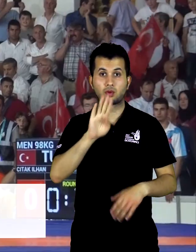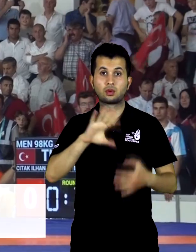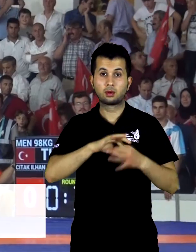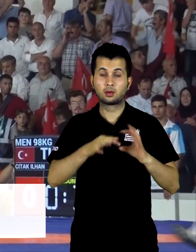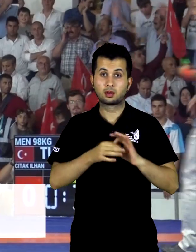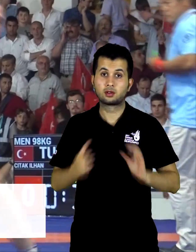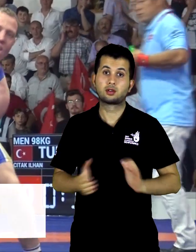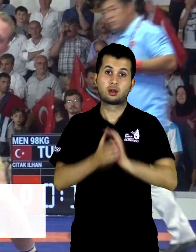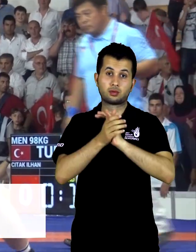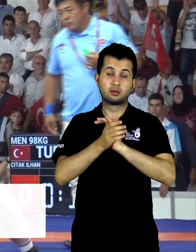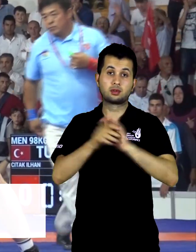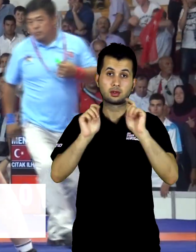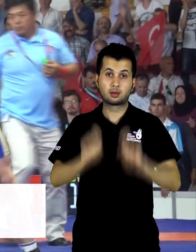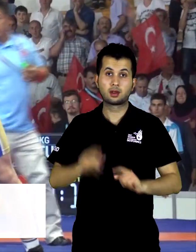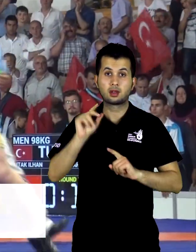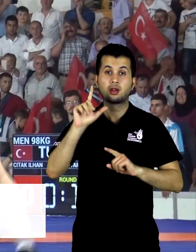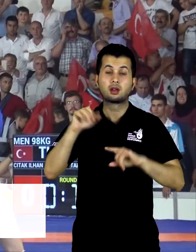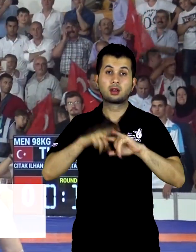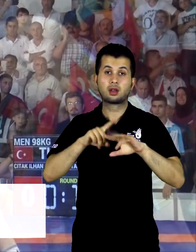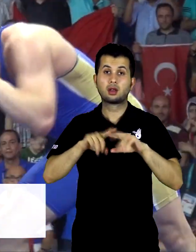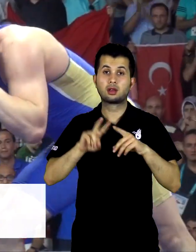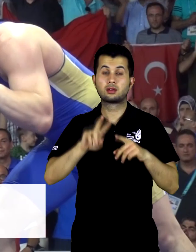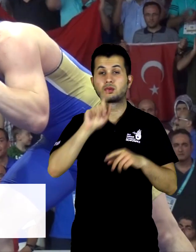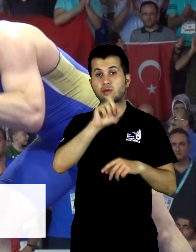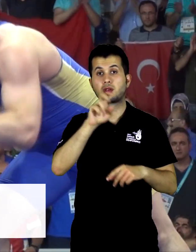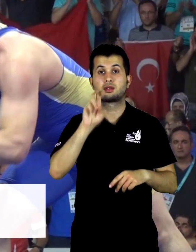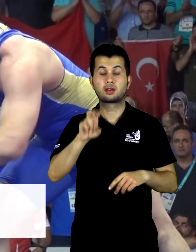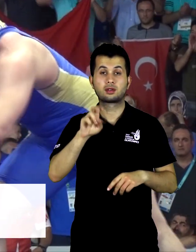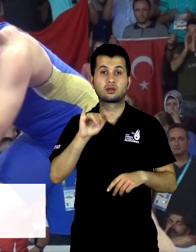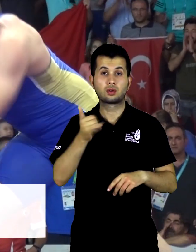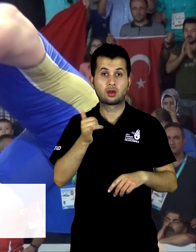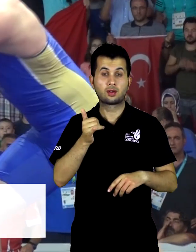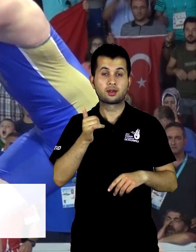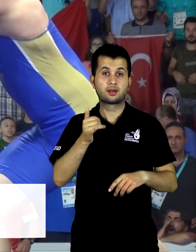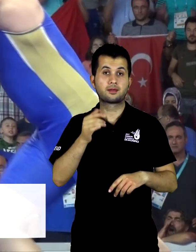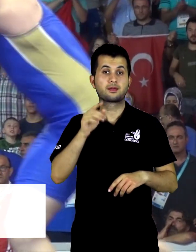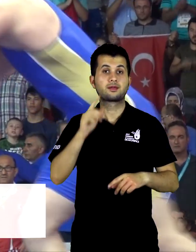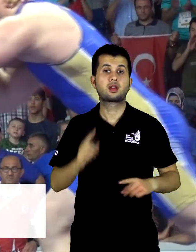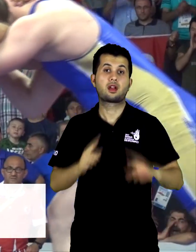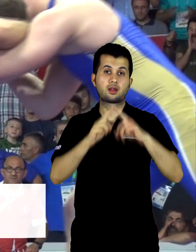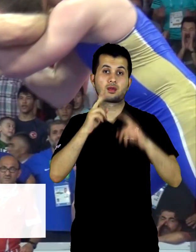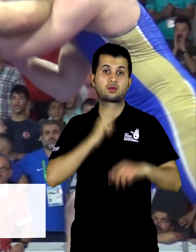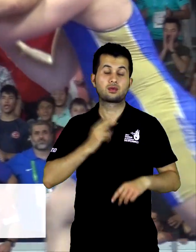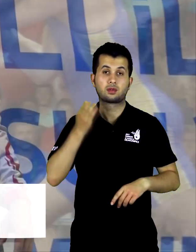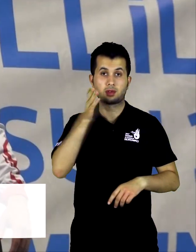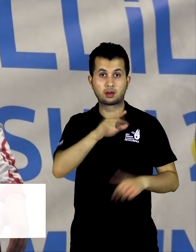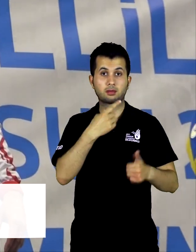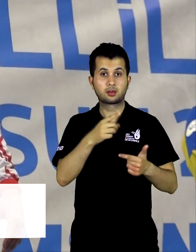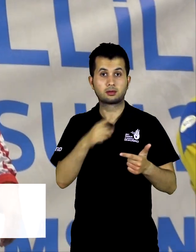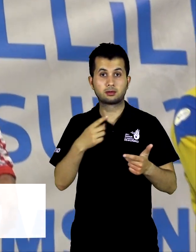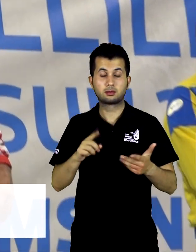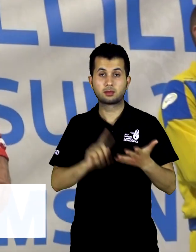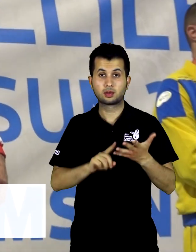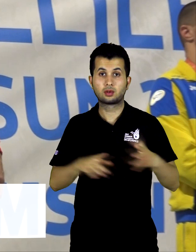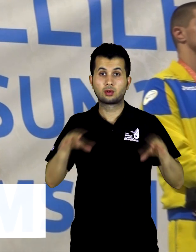Son 4 olimpiyatta şampiyonluk yaşayan İlhan Çıtak, 98 kiloda finalde Rus Vladislav Tarasov'u yenerek üst